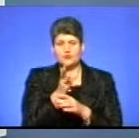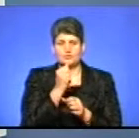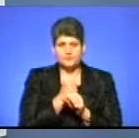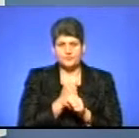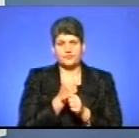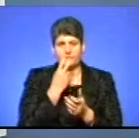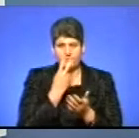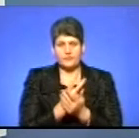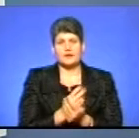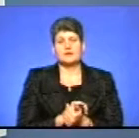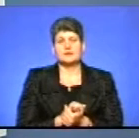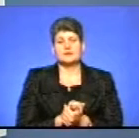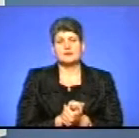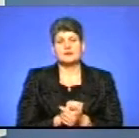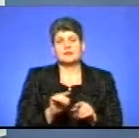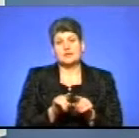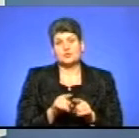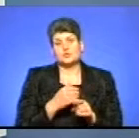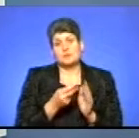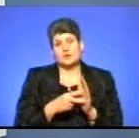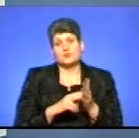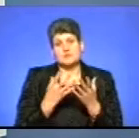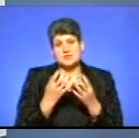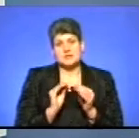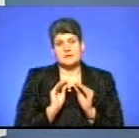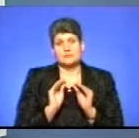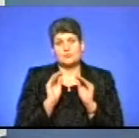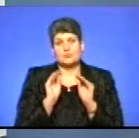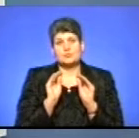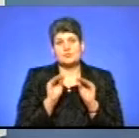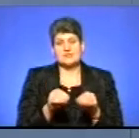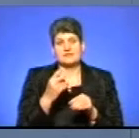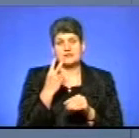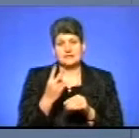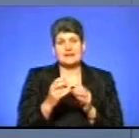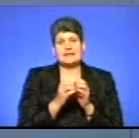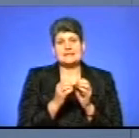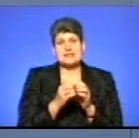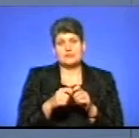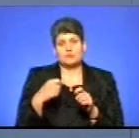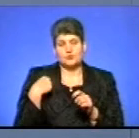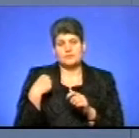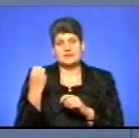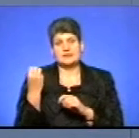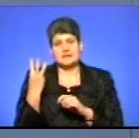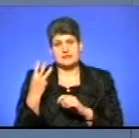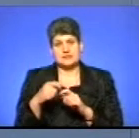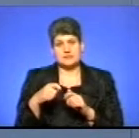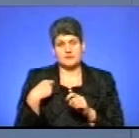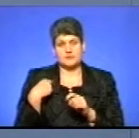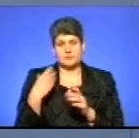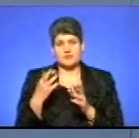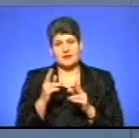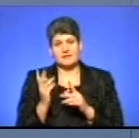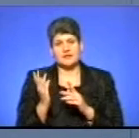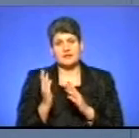даній ділянці дороги передбачити ще додаткових 2 знаки, тобто, на 10-му кілометрі і на 13-му кілометрі, тобто,